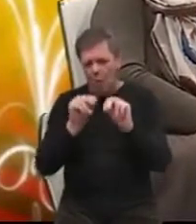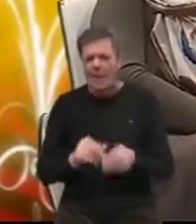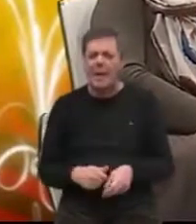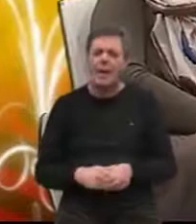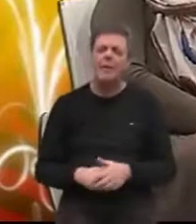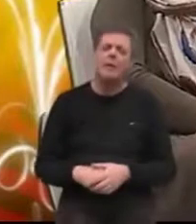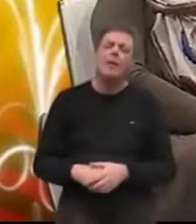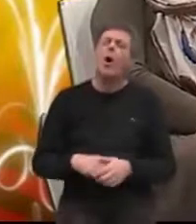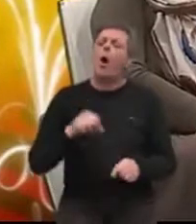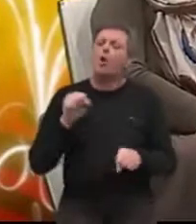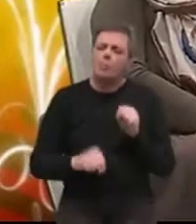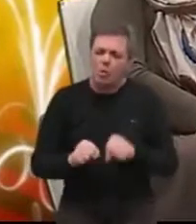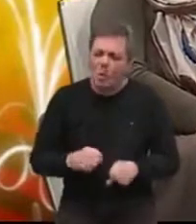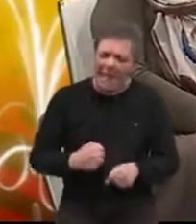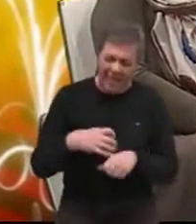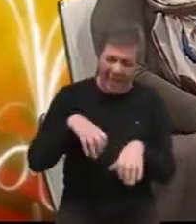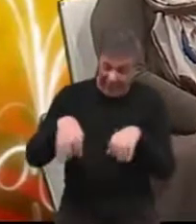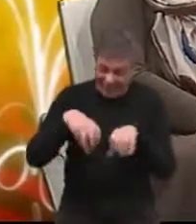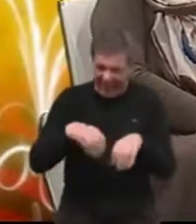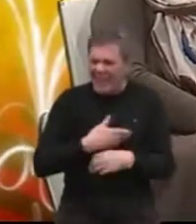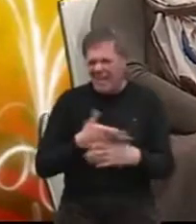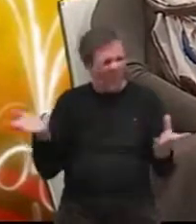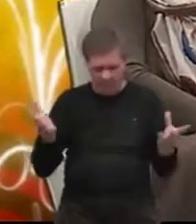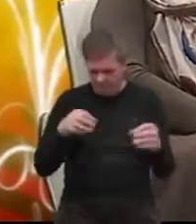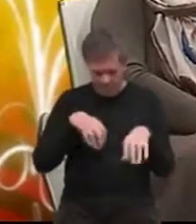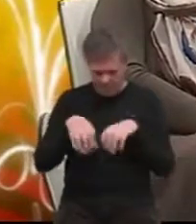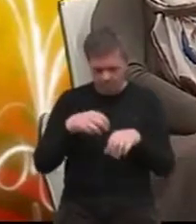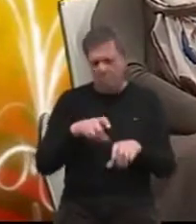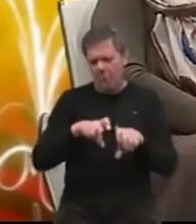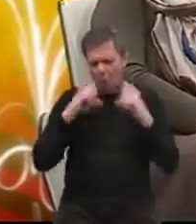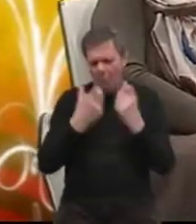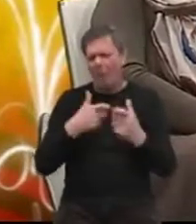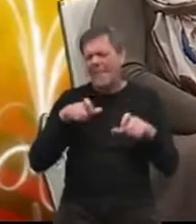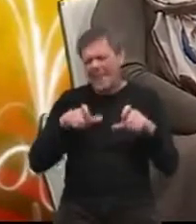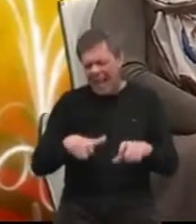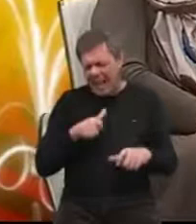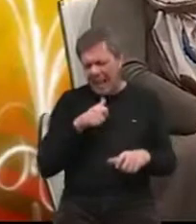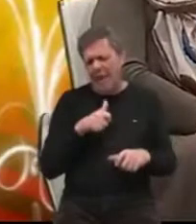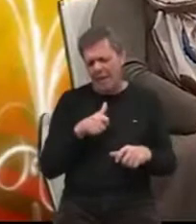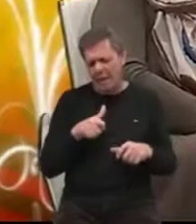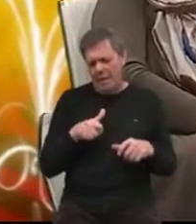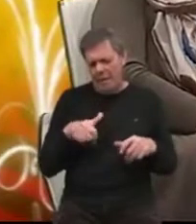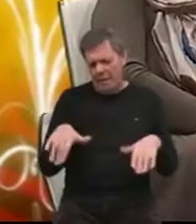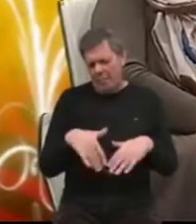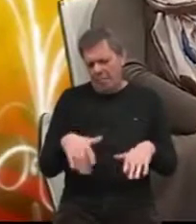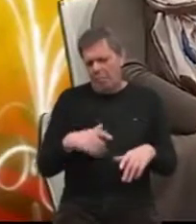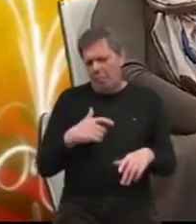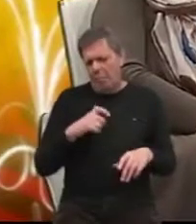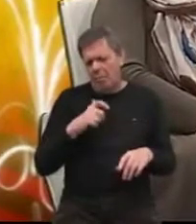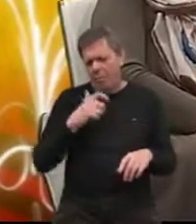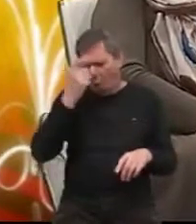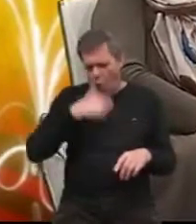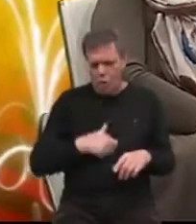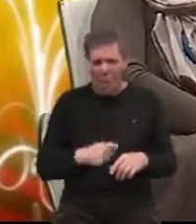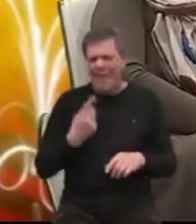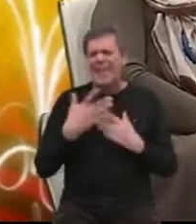odnosno osposobljavanje djelatnika, svih djelatnika, domova za starije i nemoćne osobe u Umagu, u